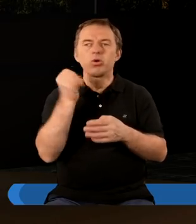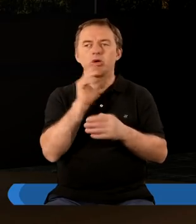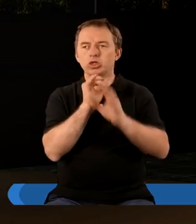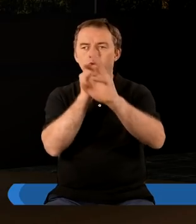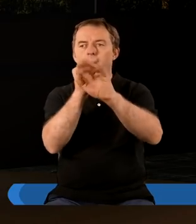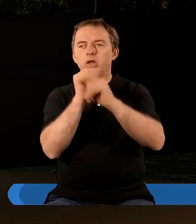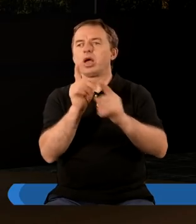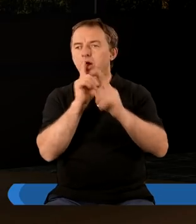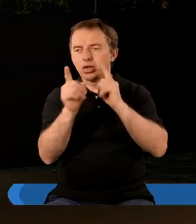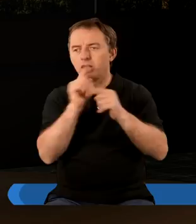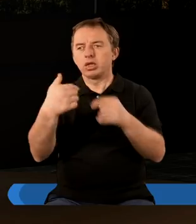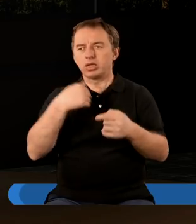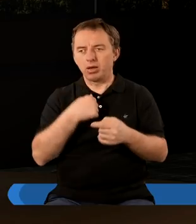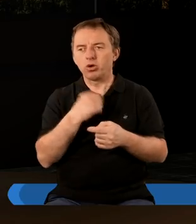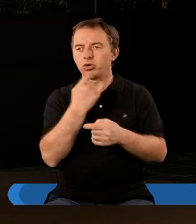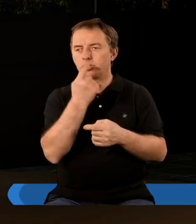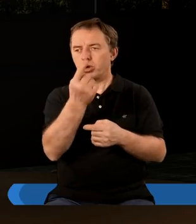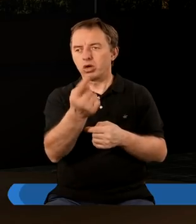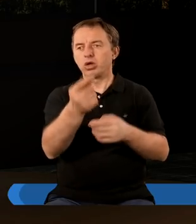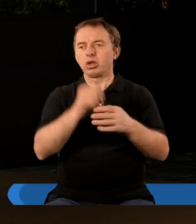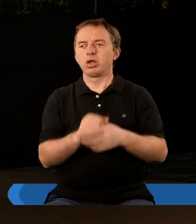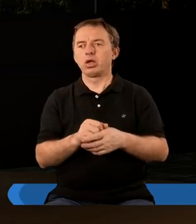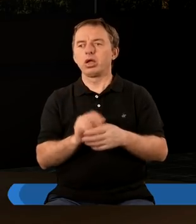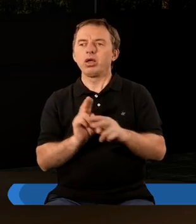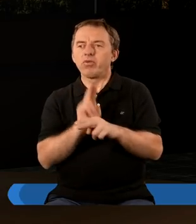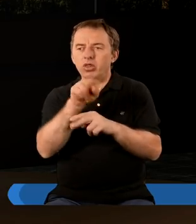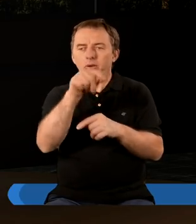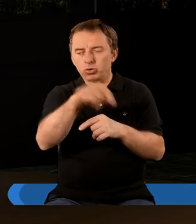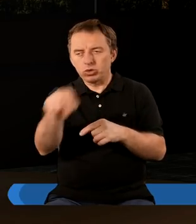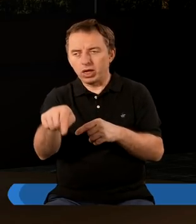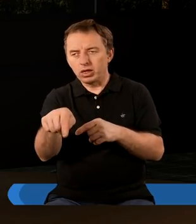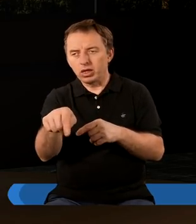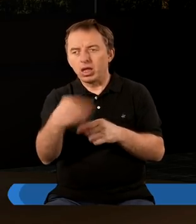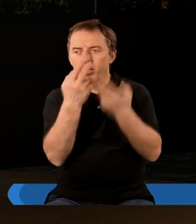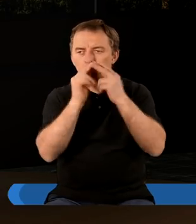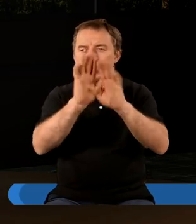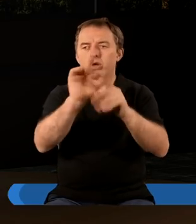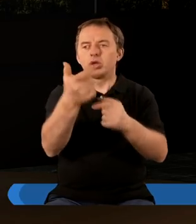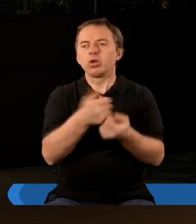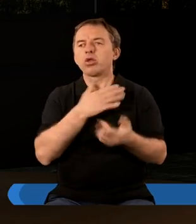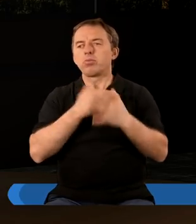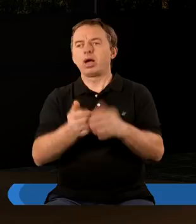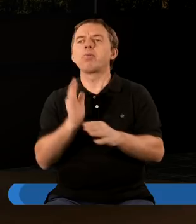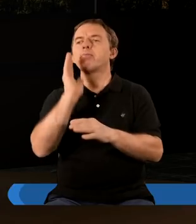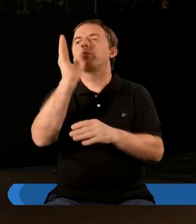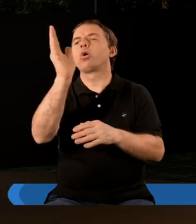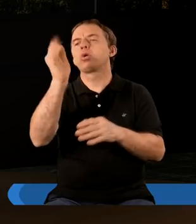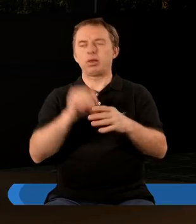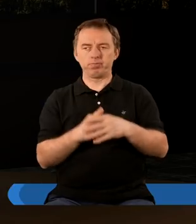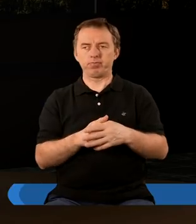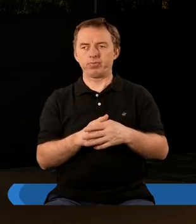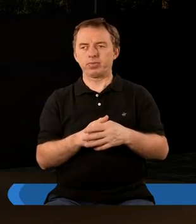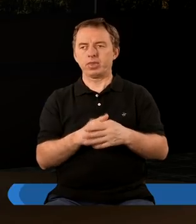głos trąby rozmawiającej ze mną, rzekł – wstąp tutaj, a pokażę ci, co się ma stać potem.